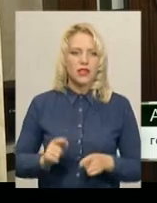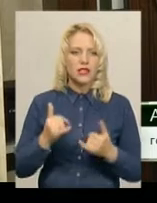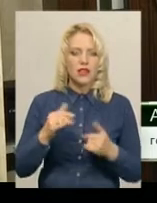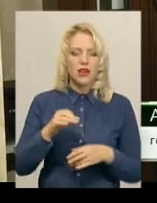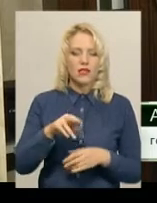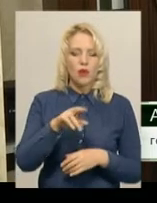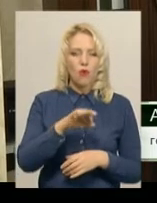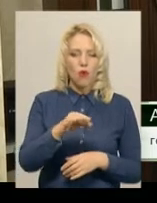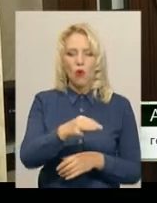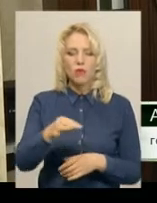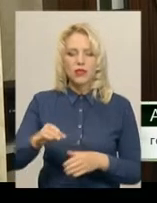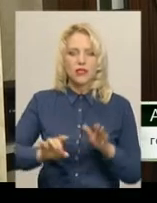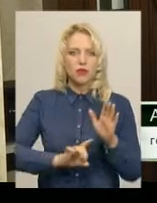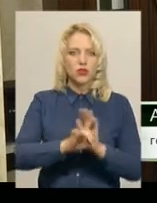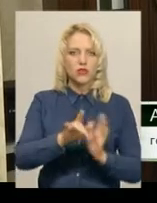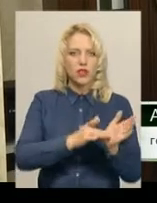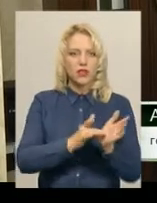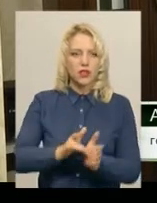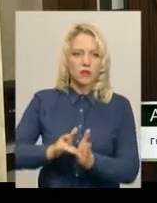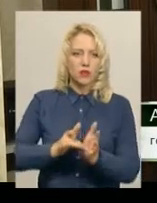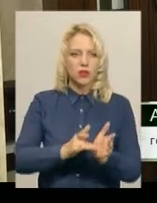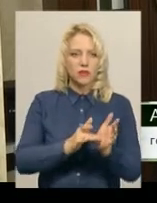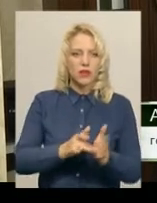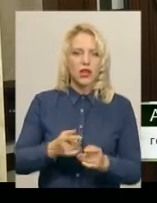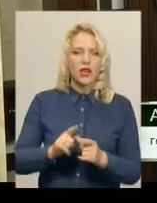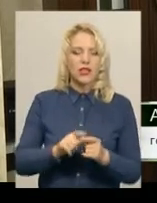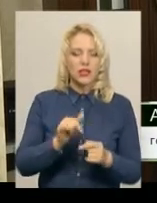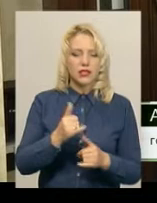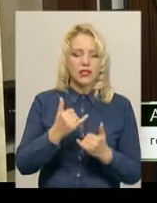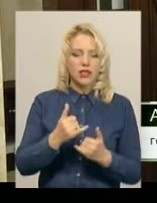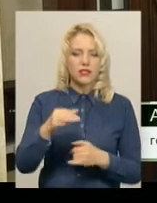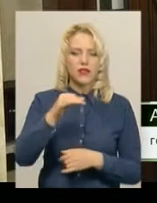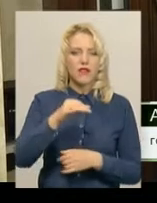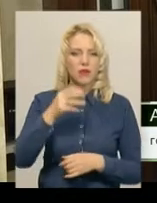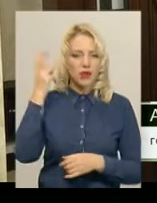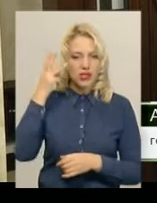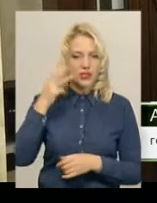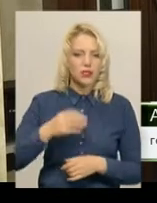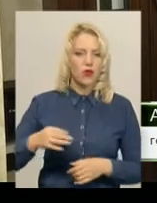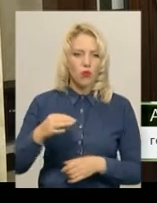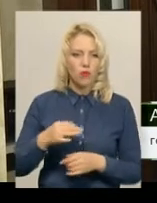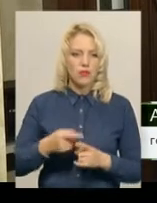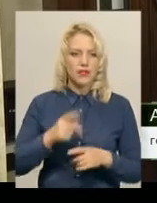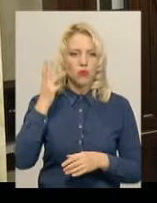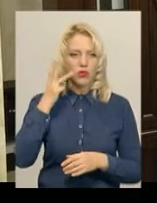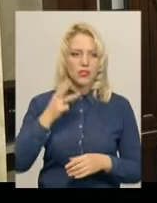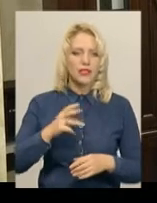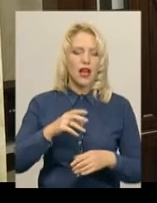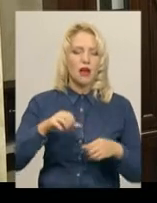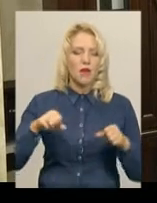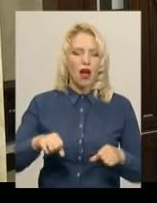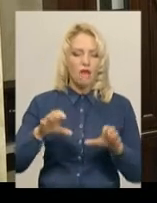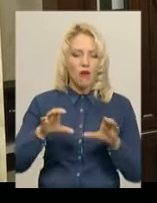розпочинається мандрівний до кудесь. Зокрема, в Хмельницькій області «Подільська правова ліга» є регіональним